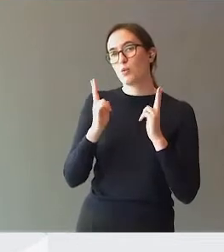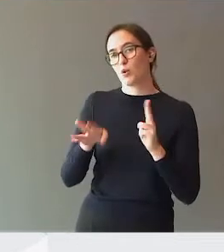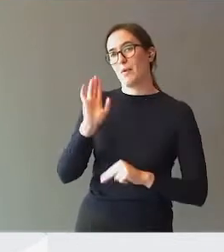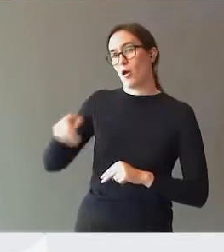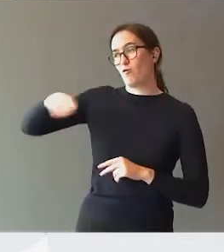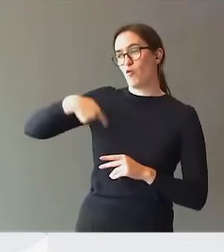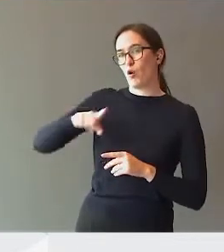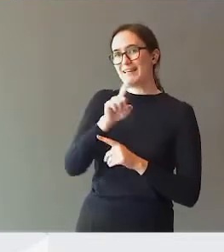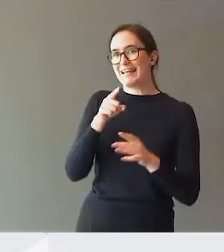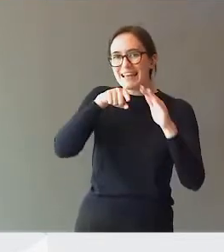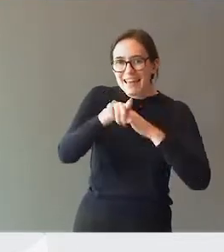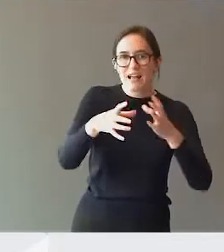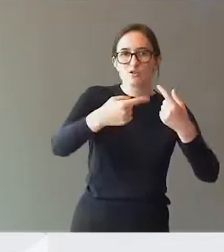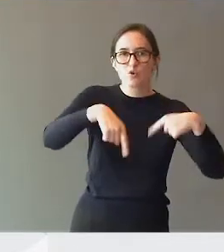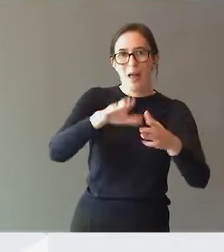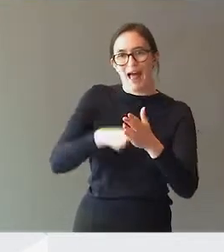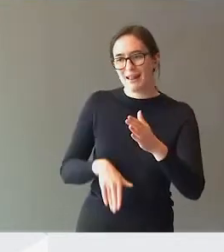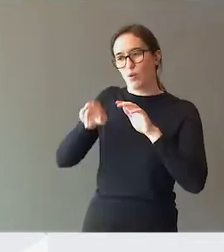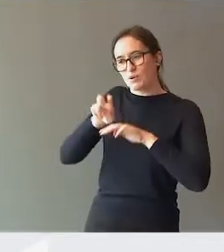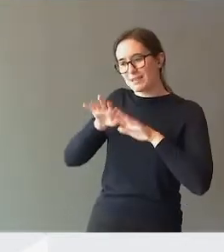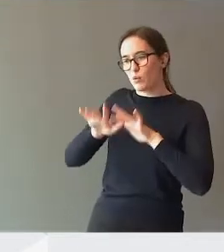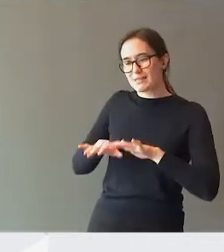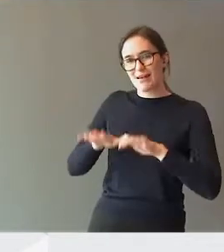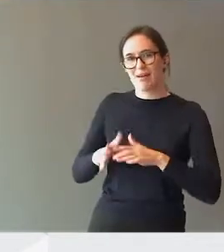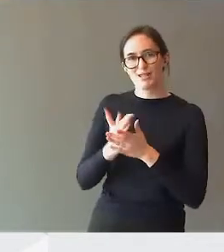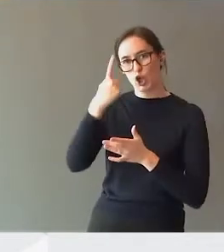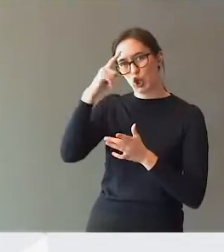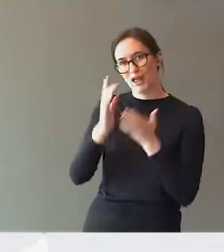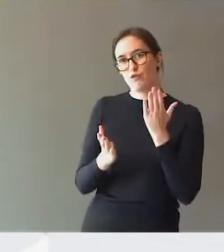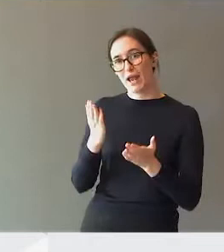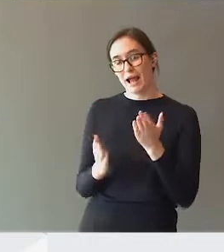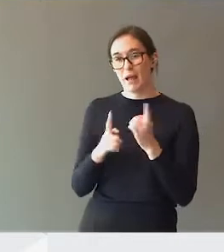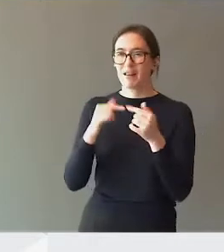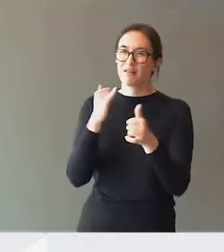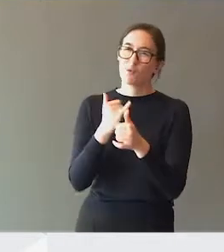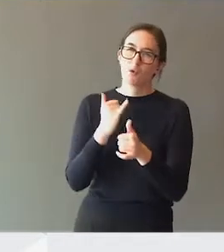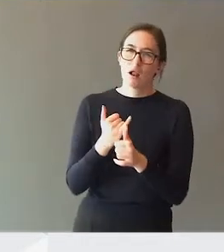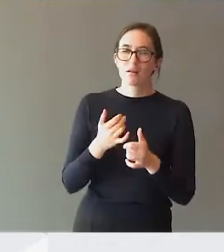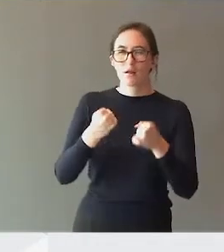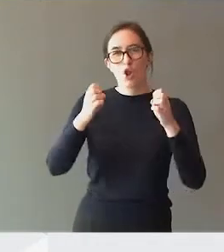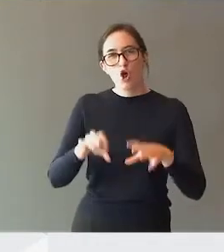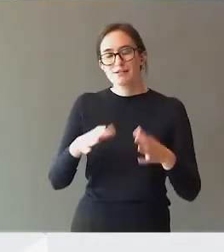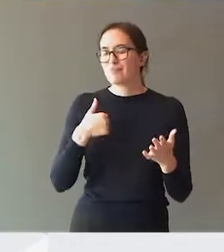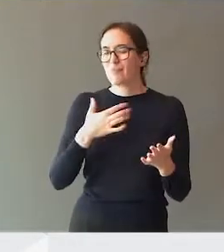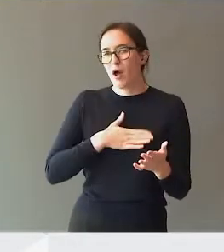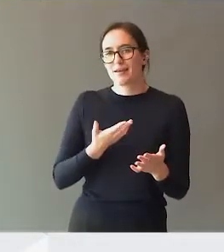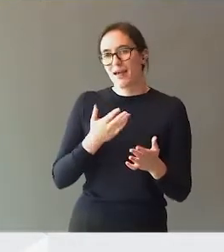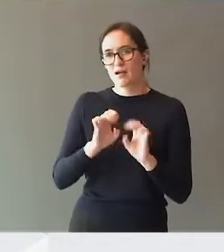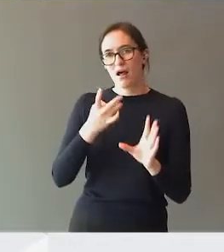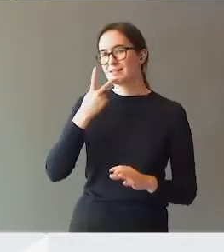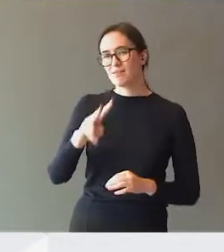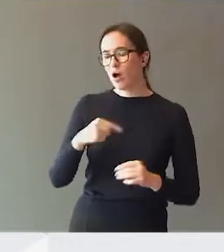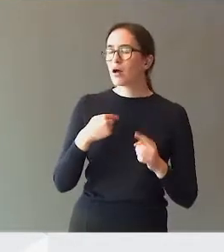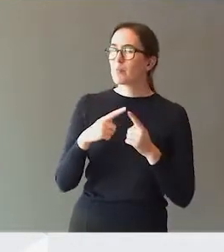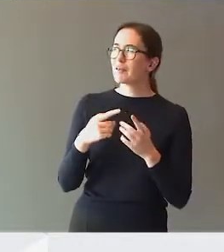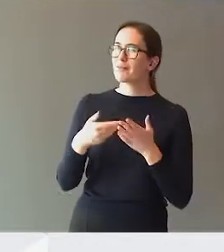klasserommet enn å sitte og skrive seg kundivurderinger, og hvordan vi gjør det grepet har jeg ikke endelig svar på, men der er